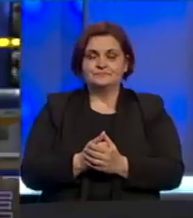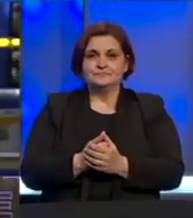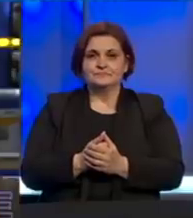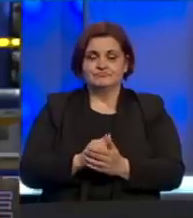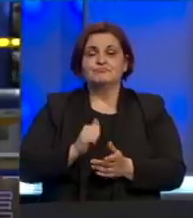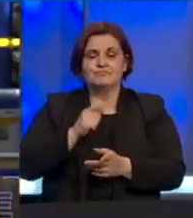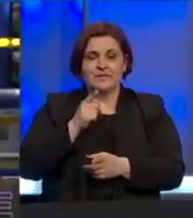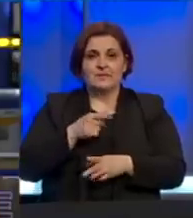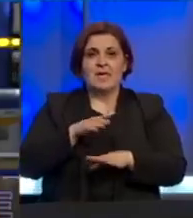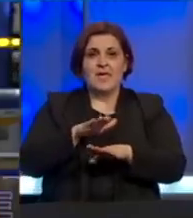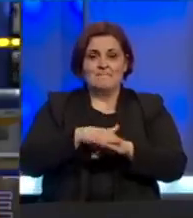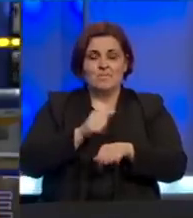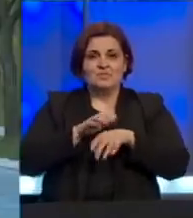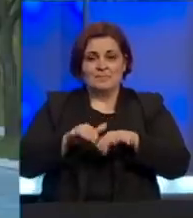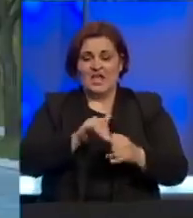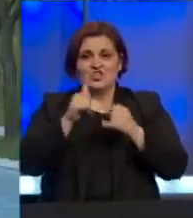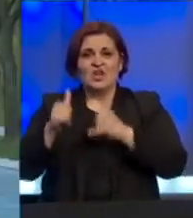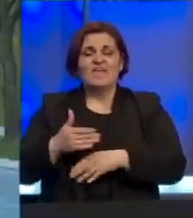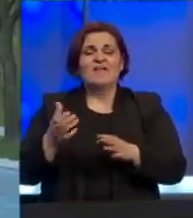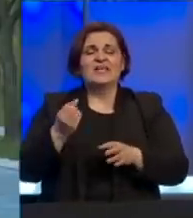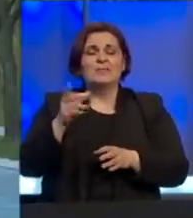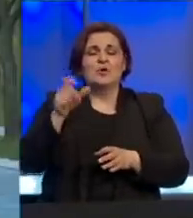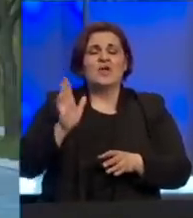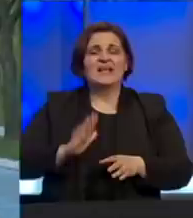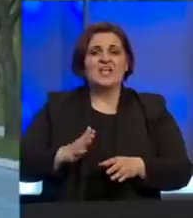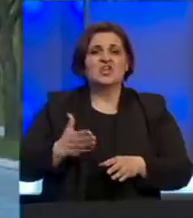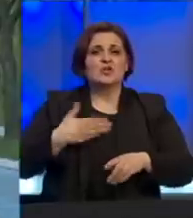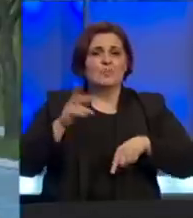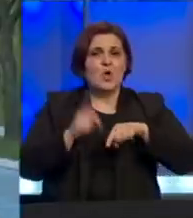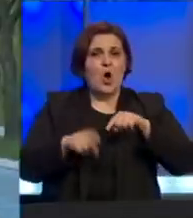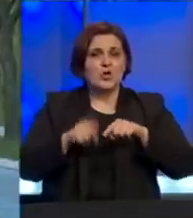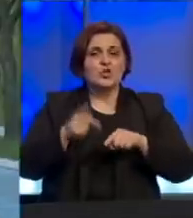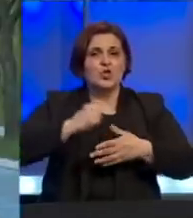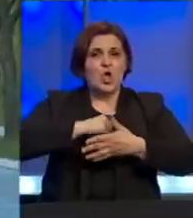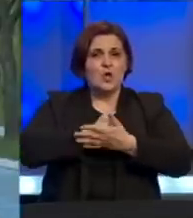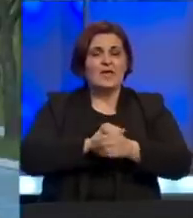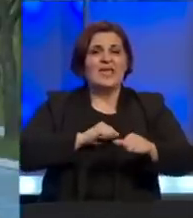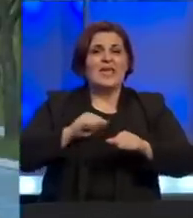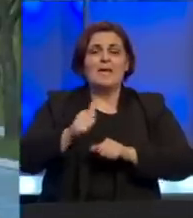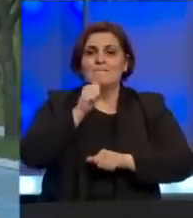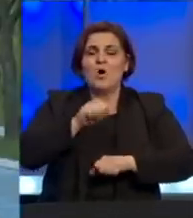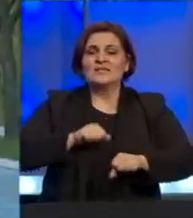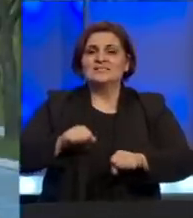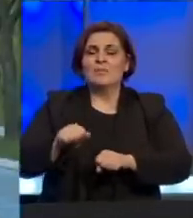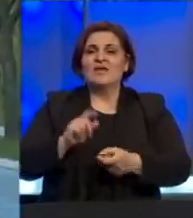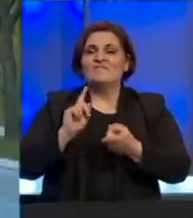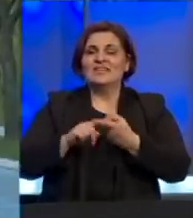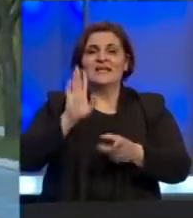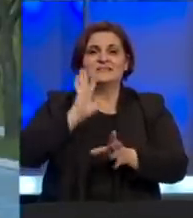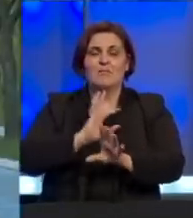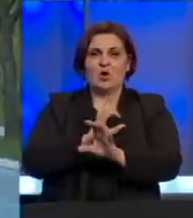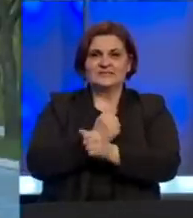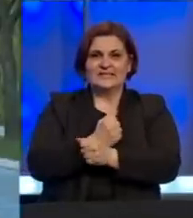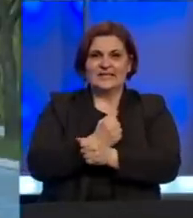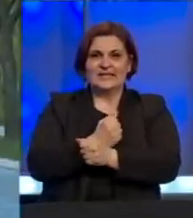Tako je, od početka pandemije do danas veliki broj građana je ostao bez posla. To je danas potvrdio i direktor Porezne uprave Federacije Bosne i